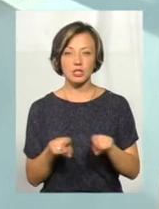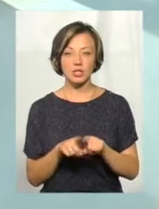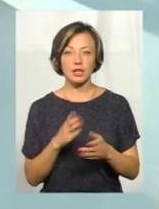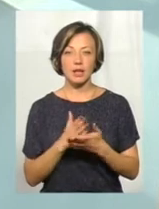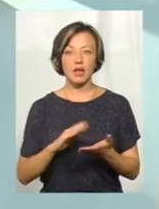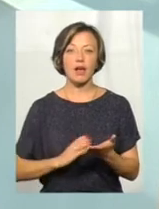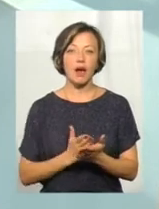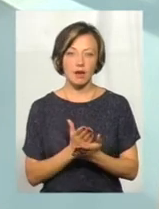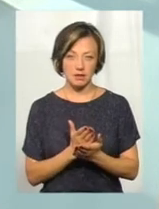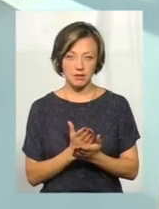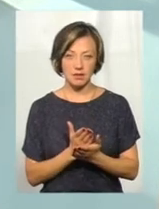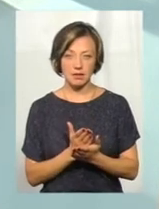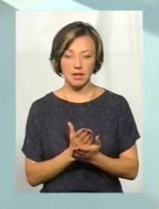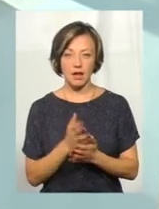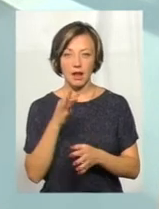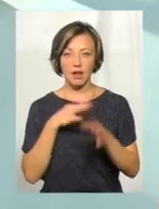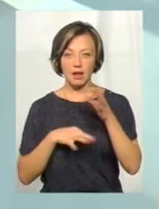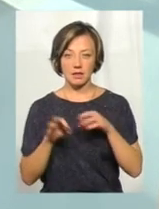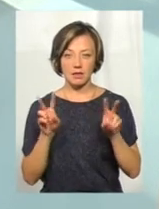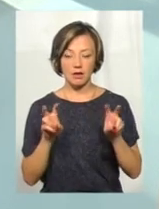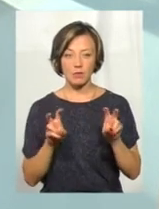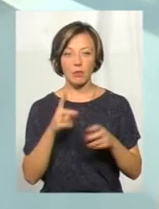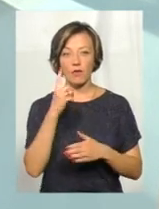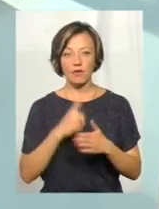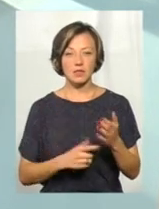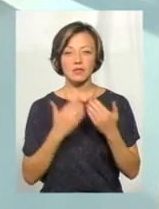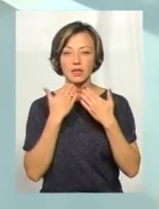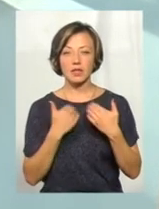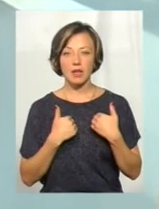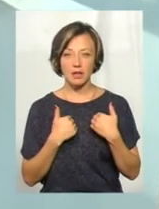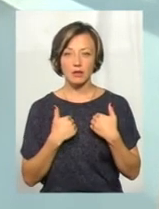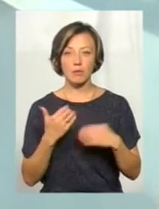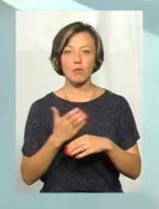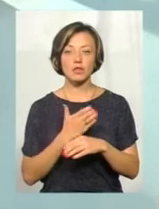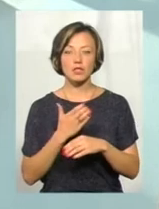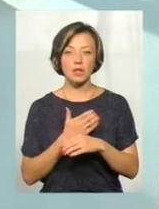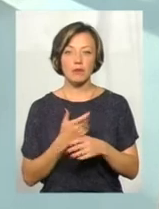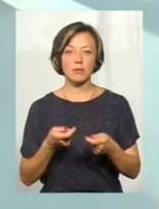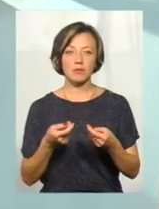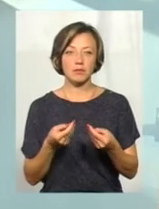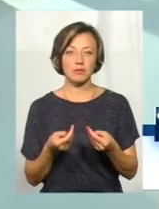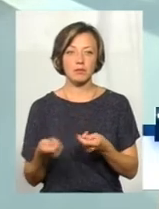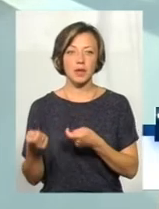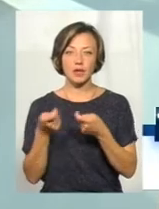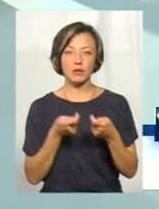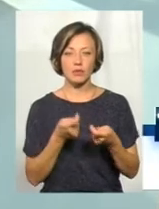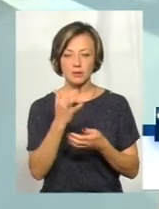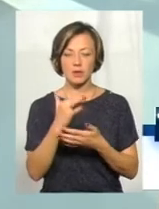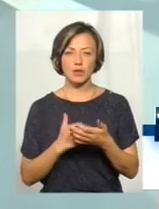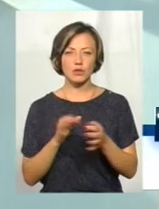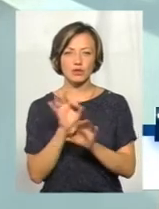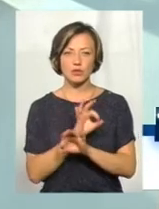є якість лікарського засобу. Повірте, до нас звертаються постачальники, які приносять прайси з